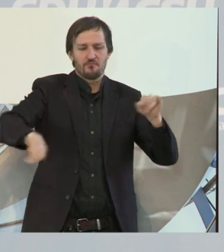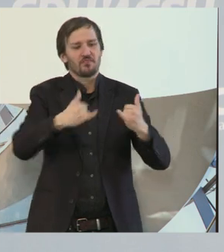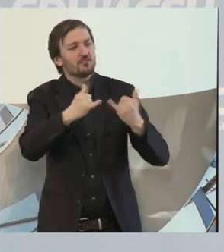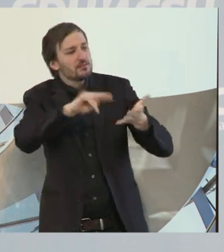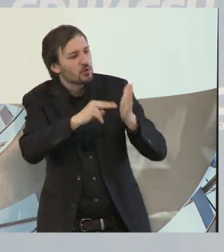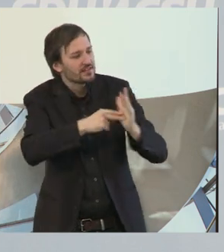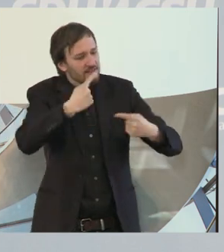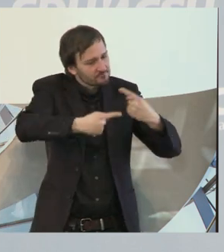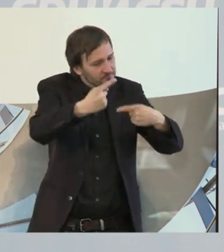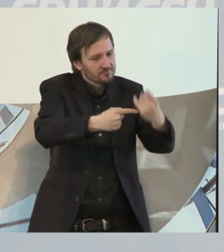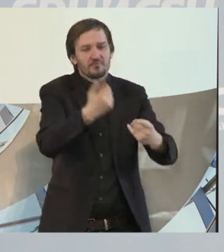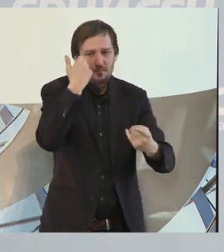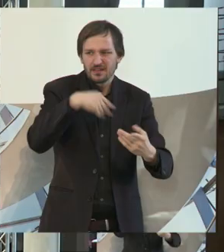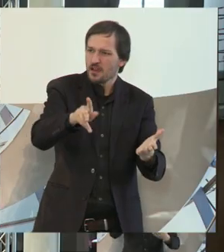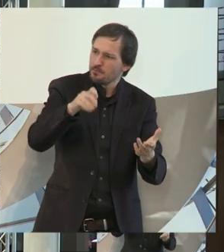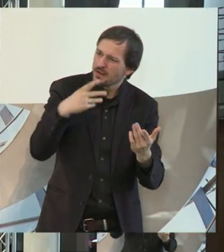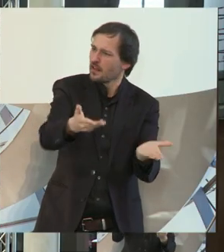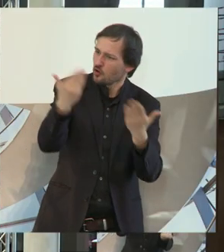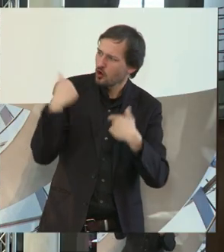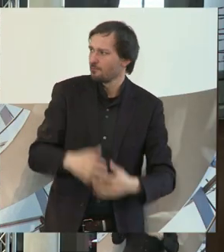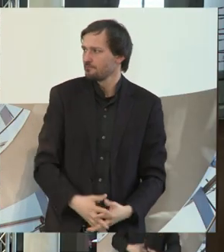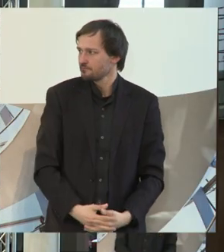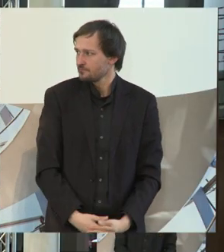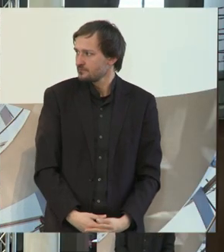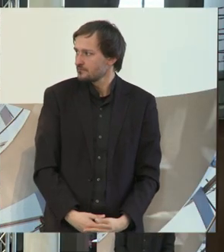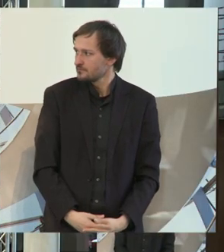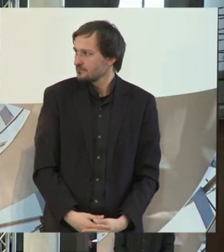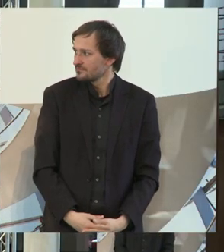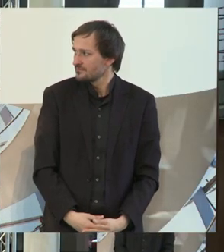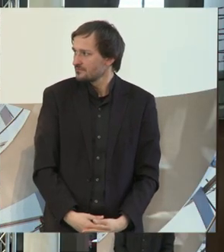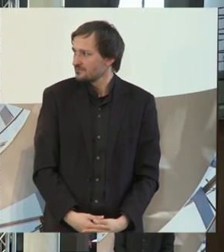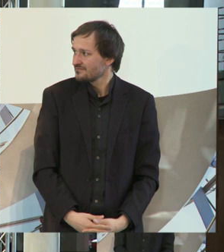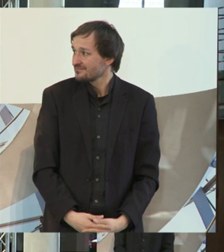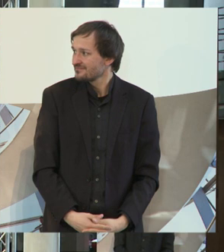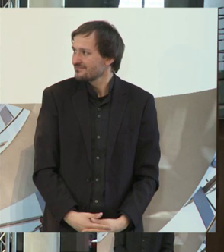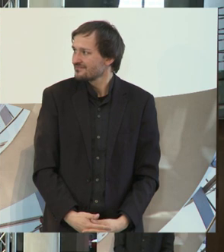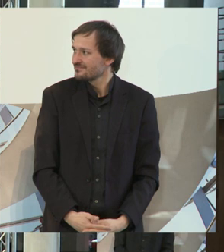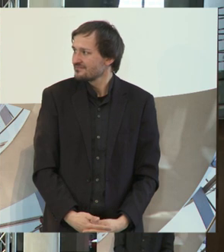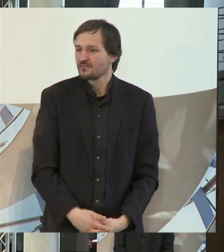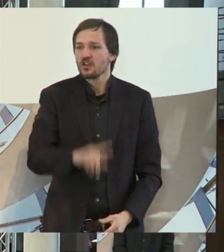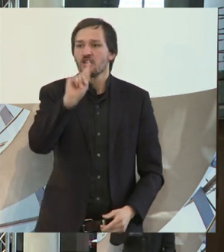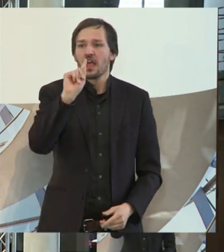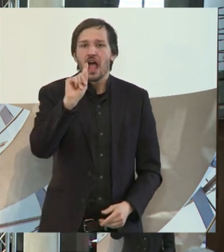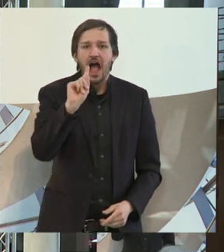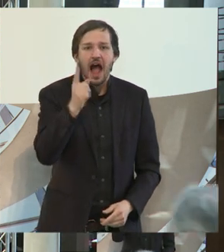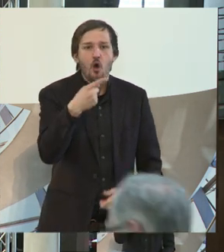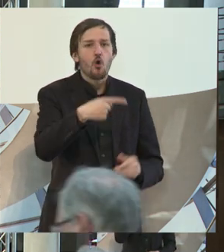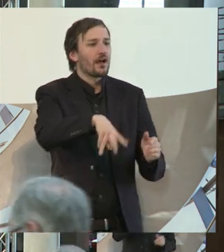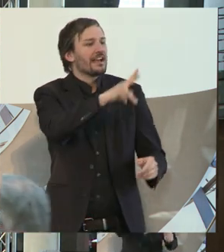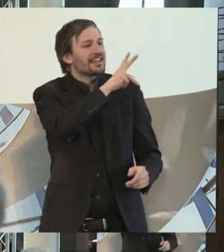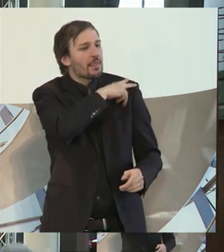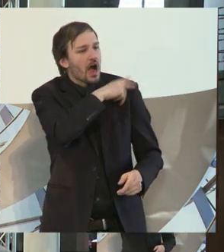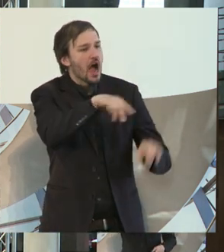vorantreiben können. Peter, komm nach vorne. Ich begrüße auch unseren Generalsekretär Peter Tauber,